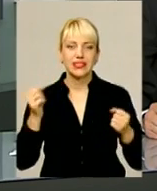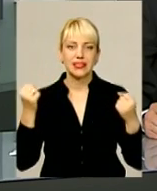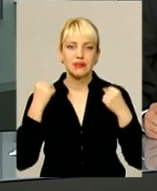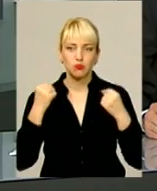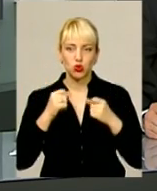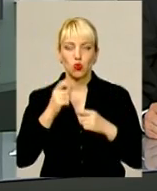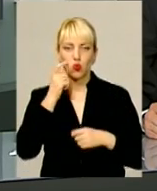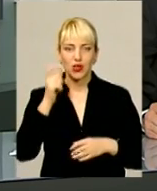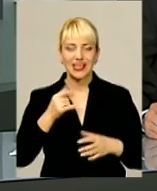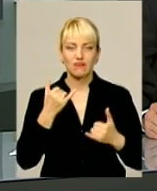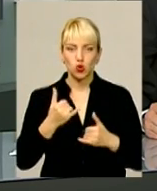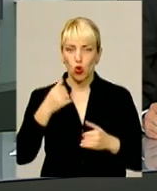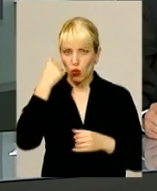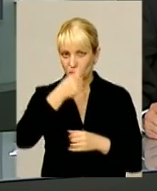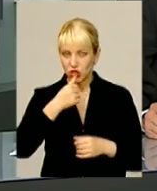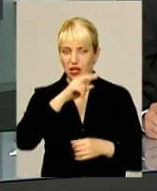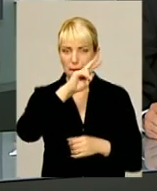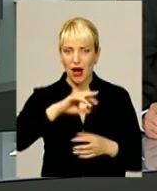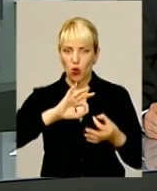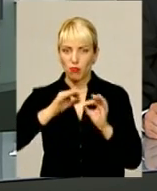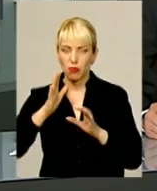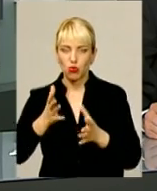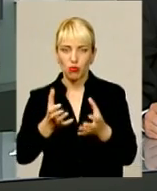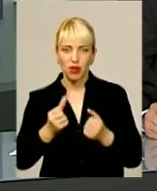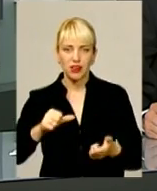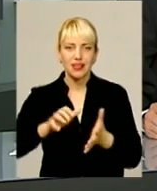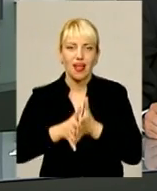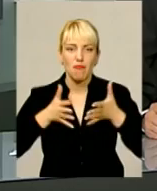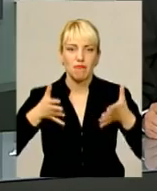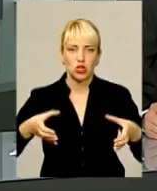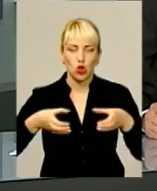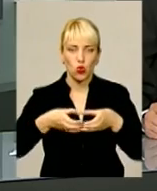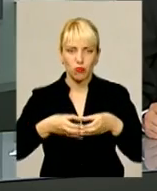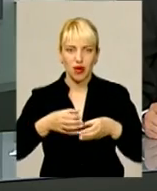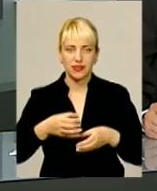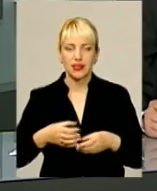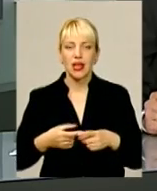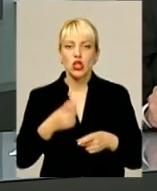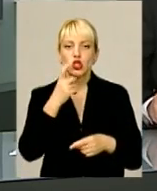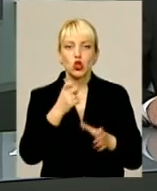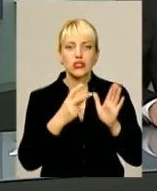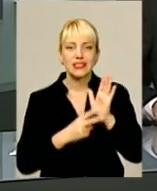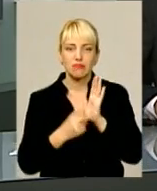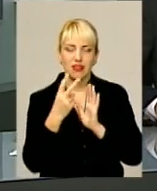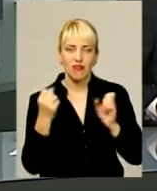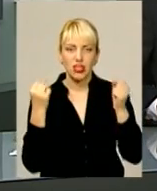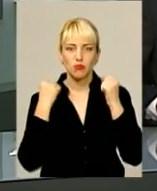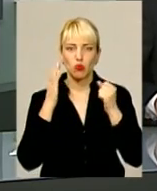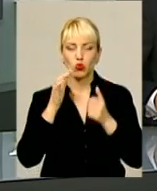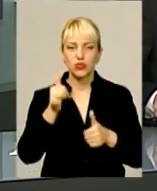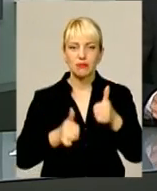на цьогорічній паралімпіаді братиме участь найбільша команда за всю історію Незалежної України. 172 спортсмени